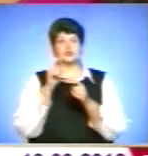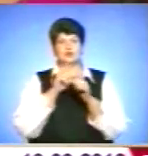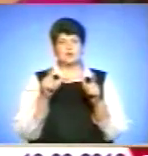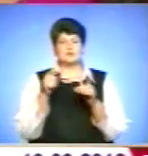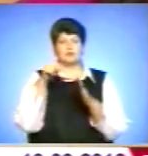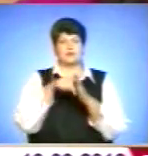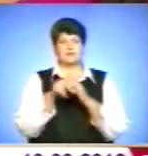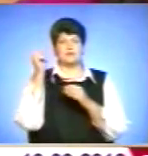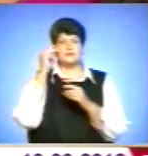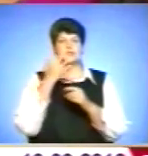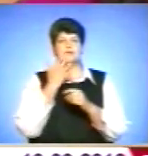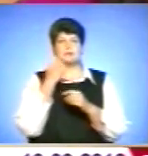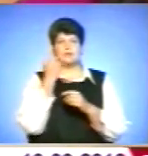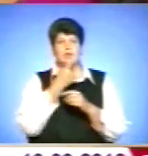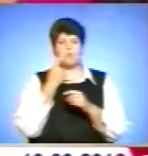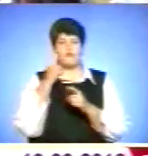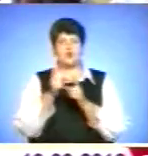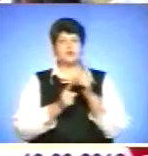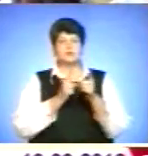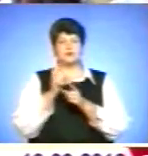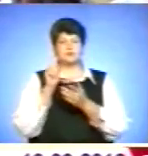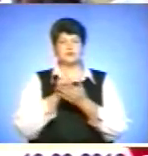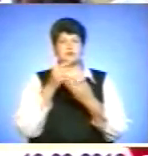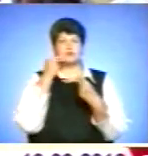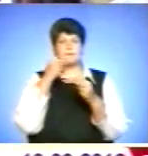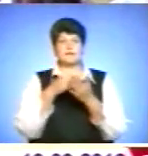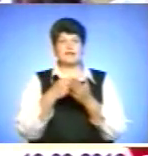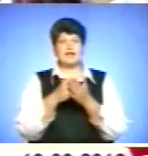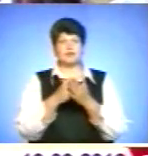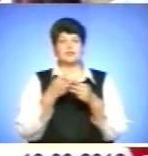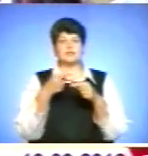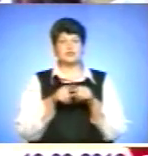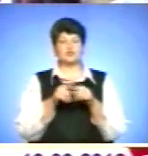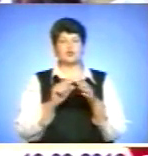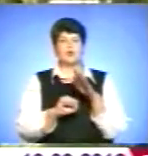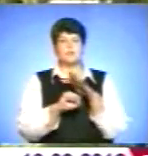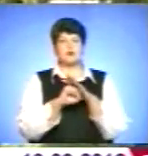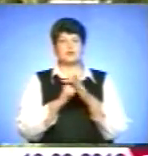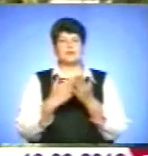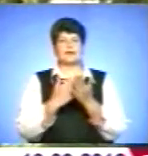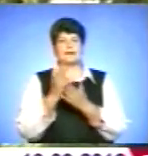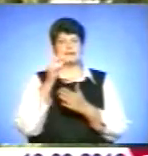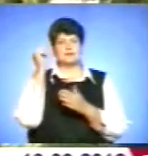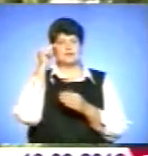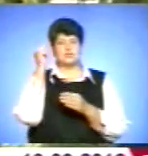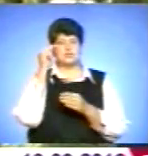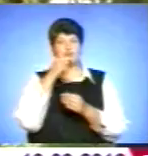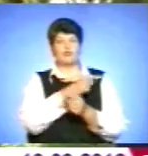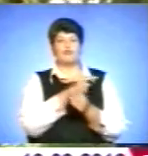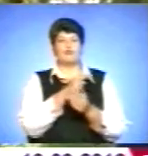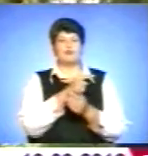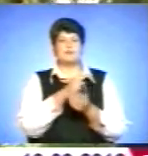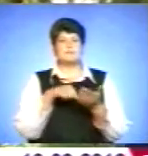іноземних мов. Реорганізація повинна поліпшити матеріально-технічну базу шкіл та якість навчання. В місті Тернополі реорганізовані